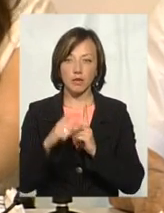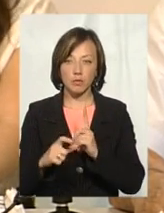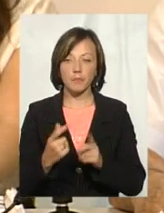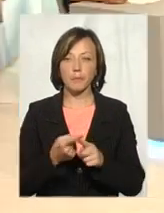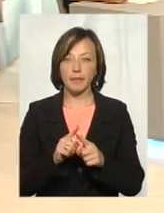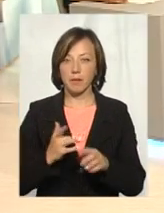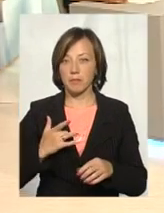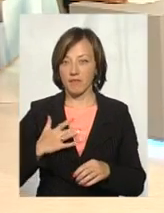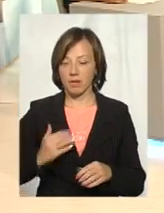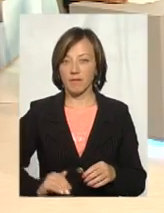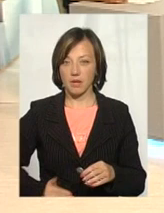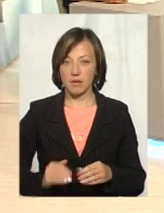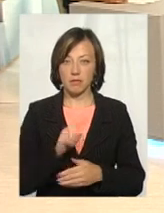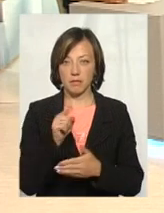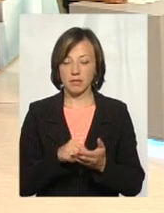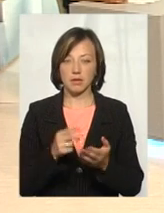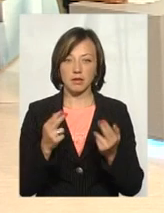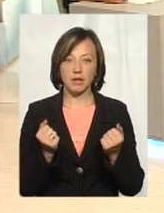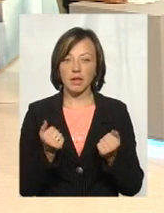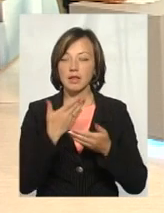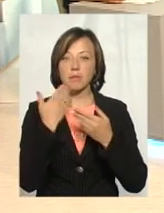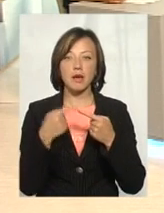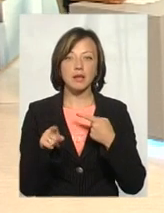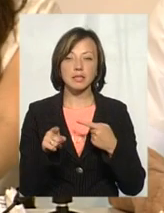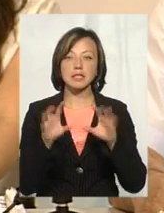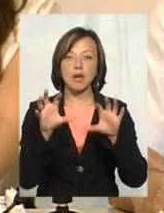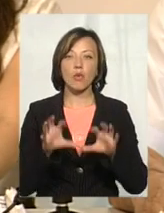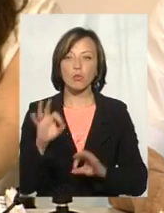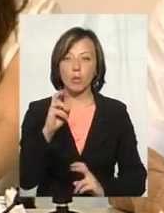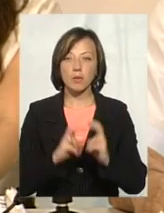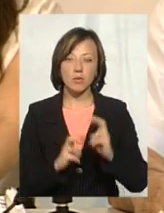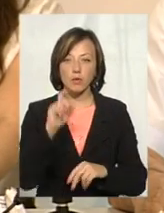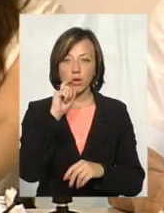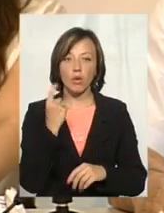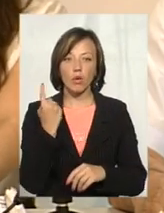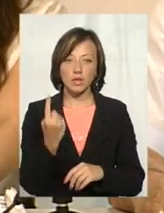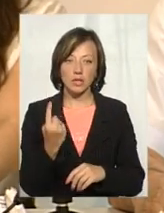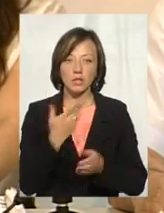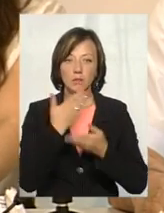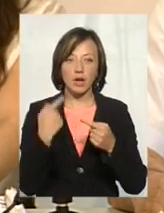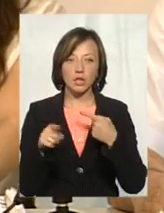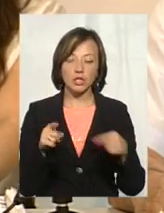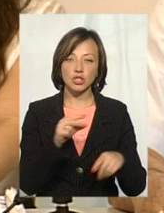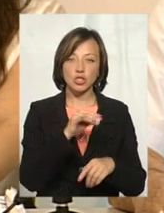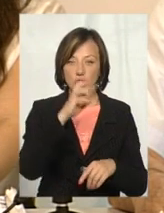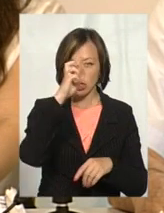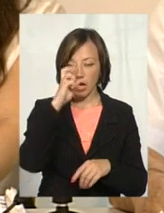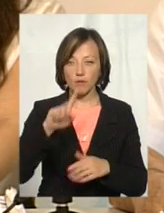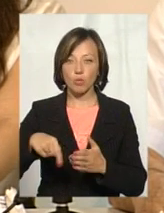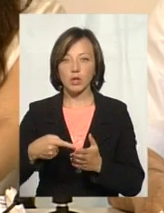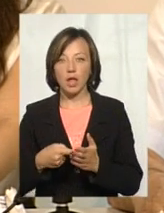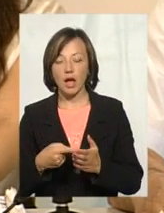Це була приватна фірма акумуляторного заводома? різниці. Закон при підприємствах в Україні сьогодні один. Нема різниці. Чи державне, чи